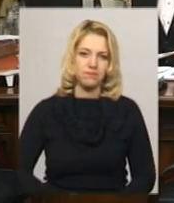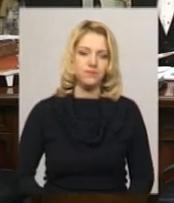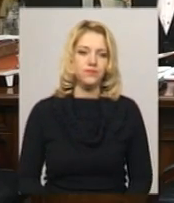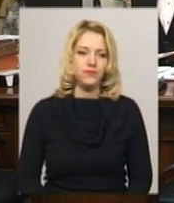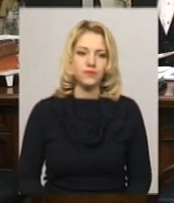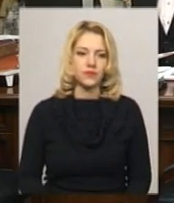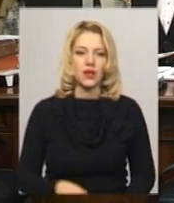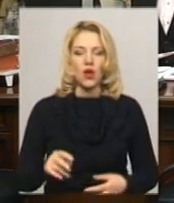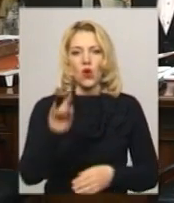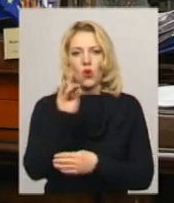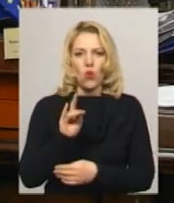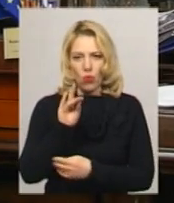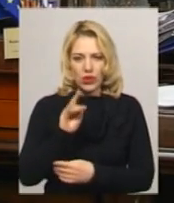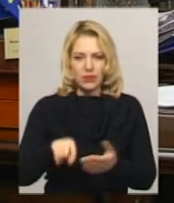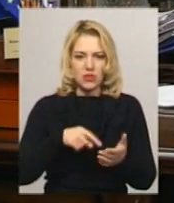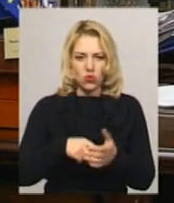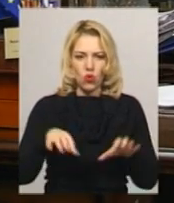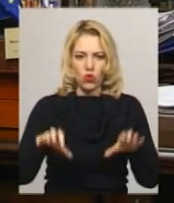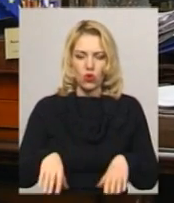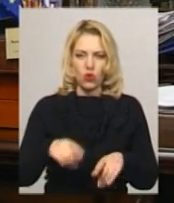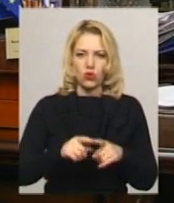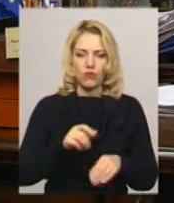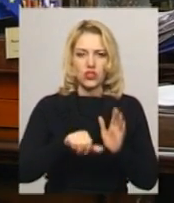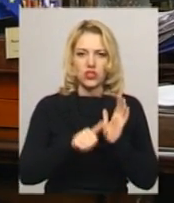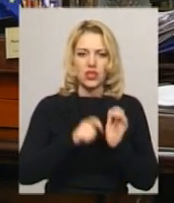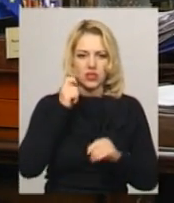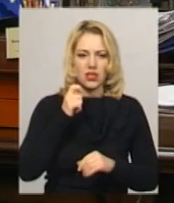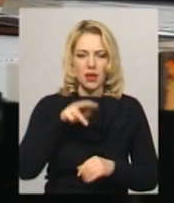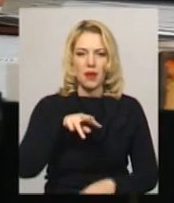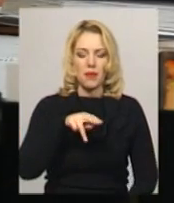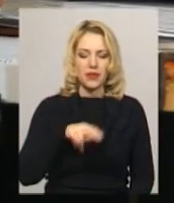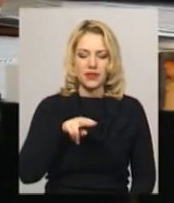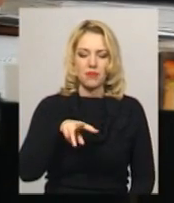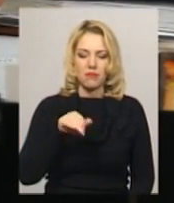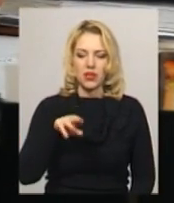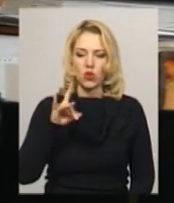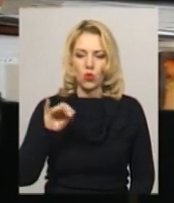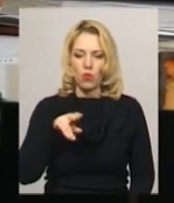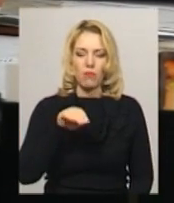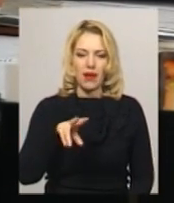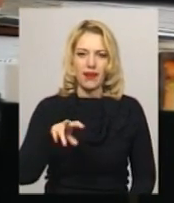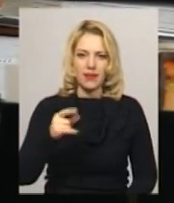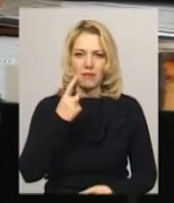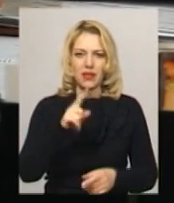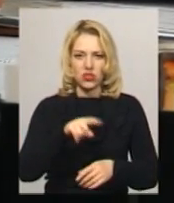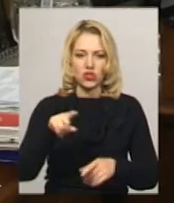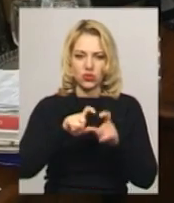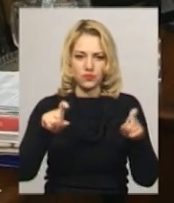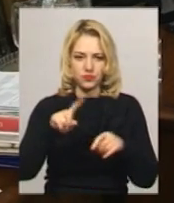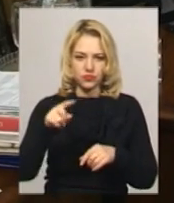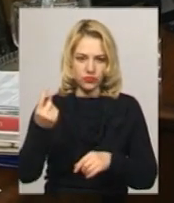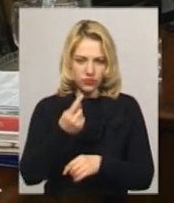У кріслі міського голови Славути Василя Сидора 16-річний Дмитро Палій, учень 10 класу першої школи. Сьогодні він мер.